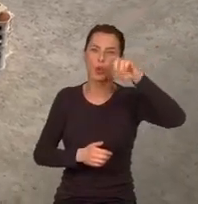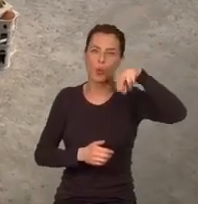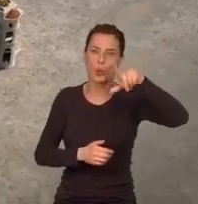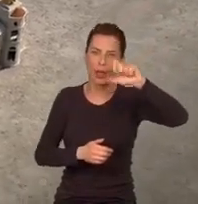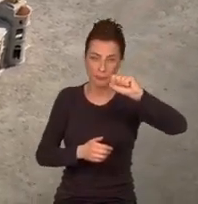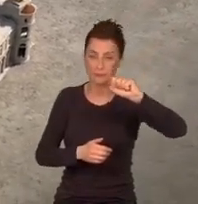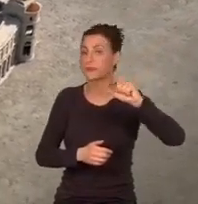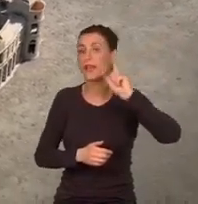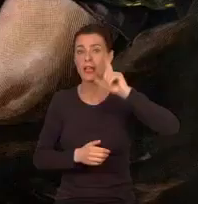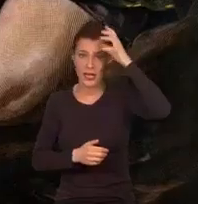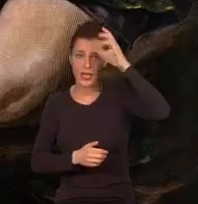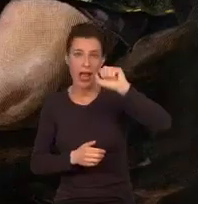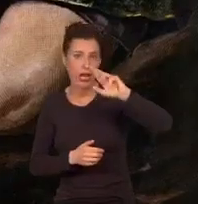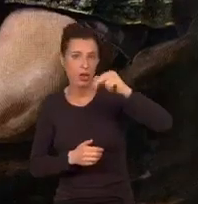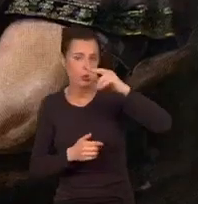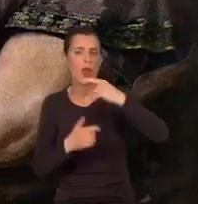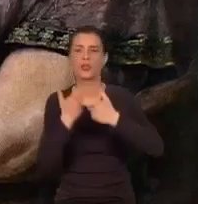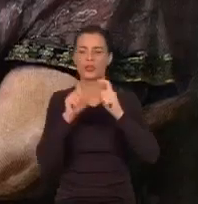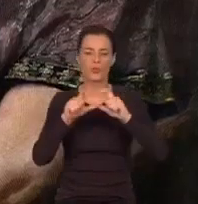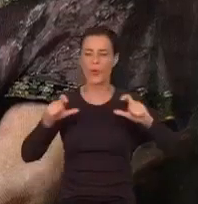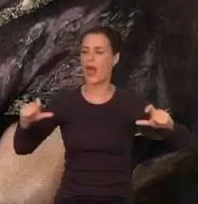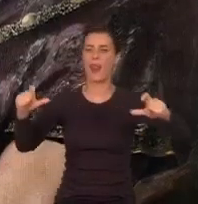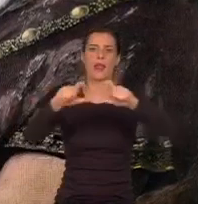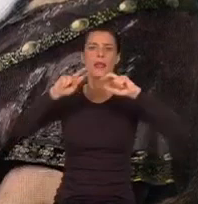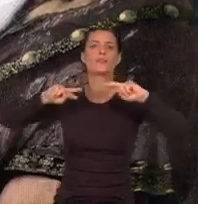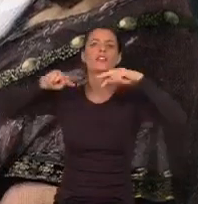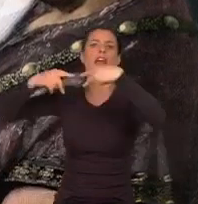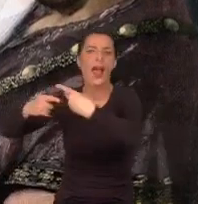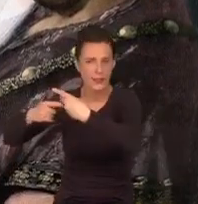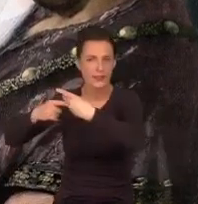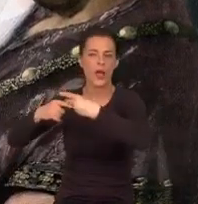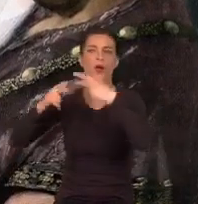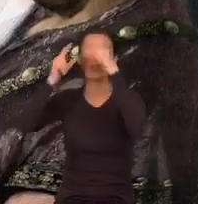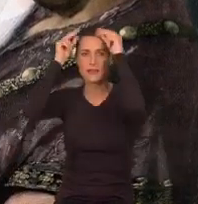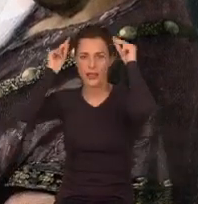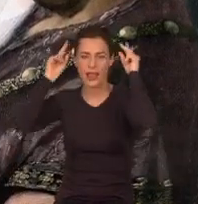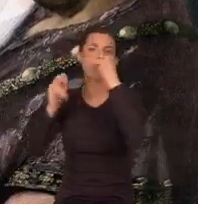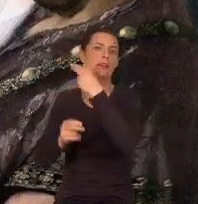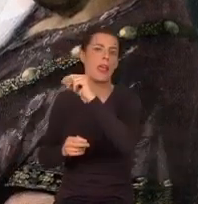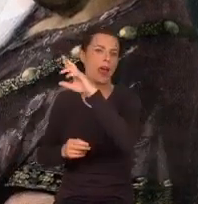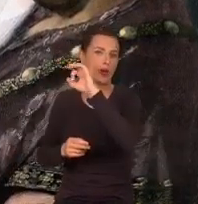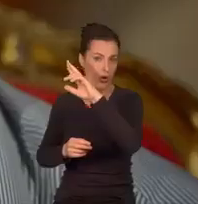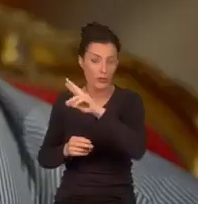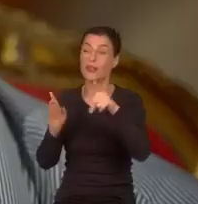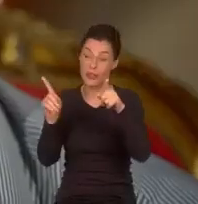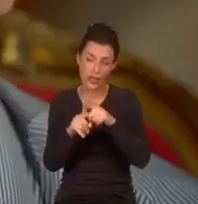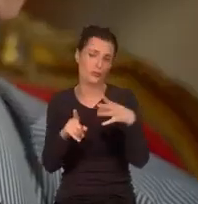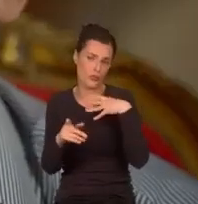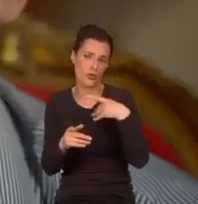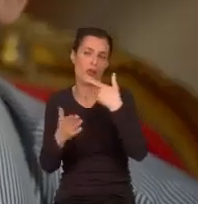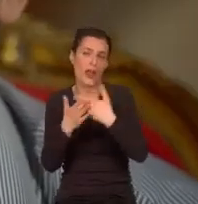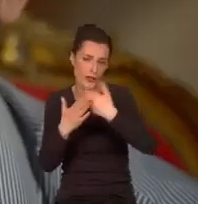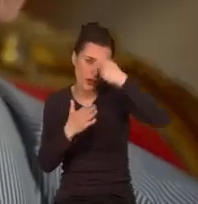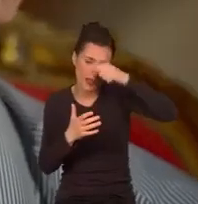Caligula zbudował arenę, którą przekazał następca. Neron też z niej korzystał, dlatego